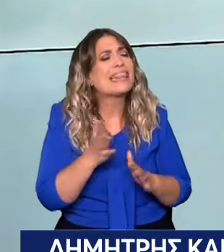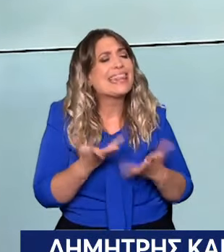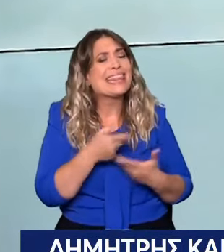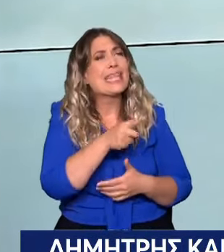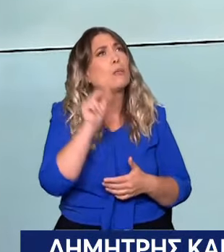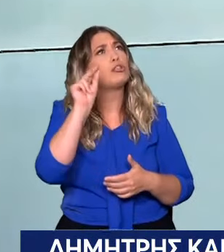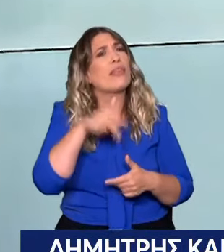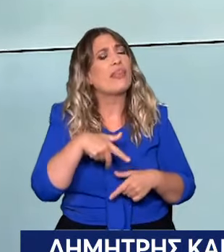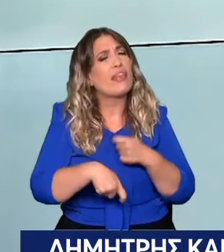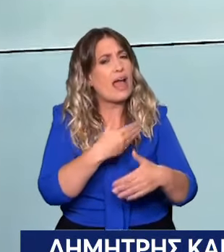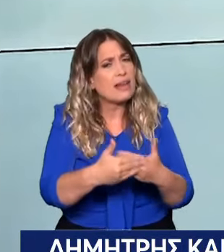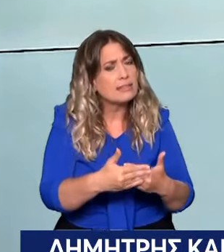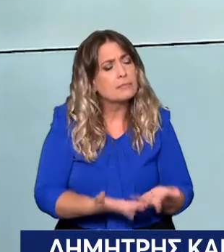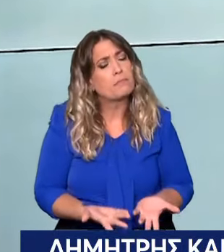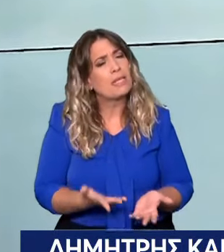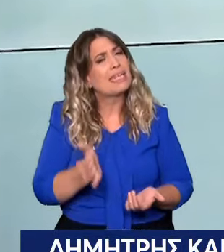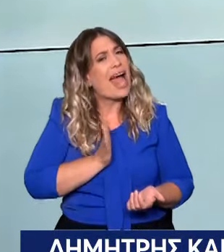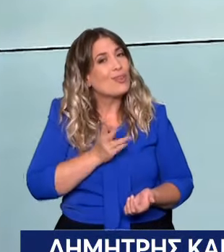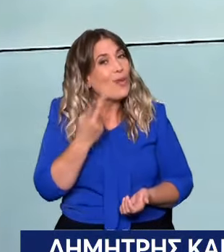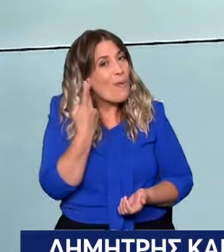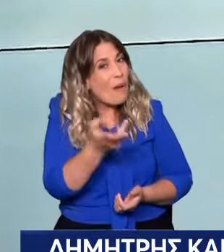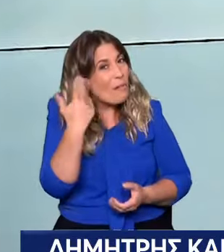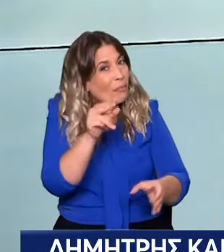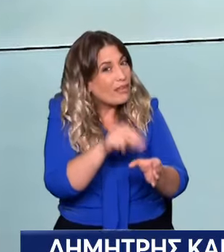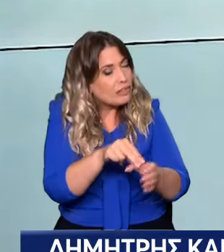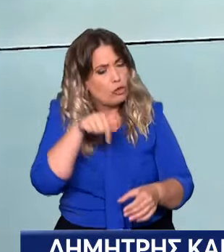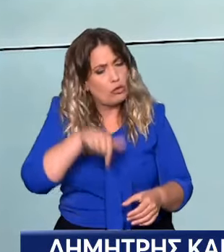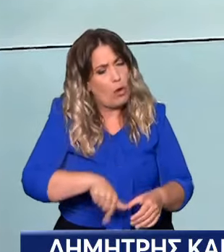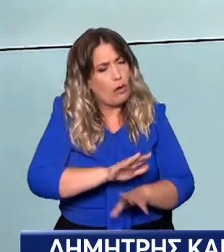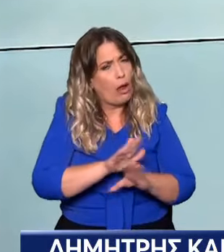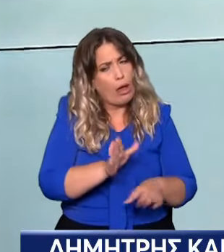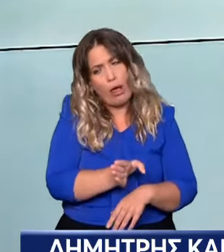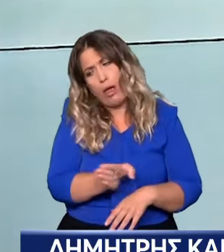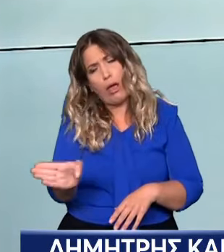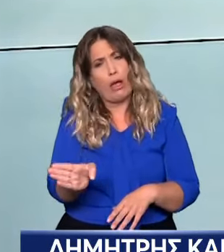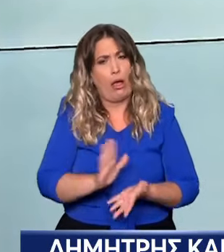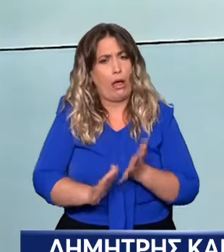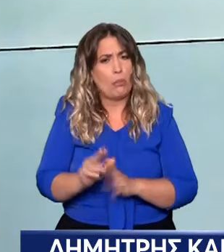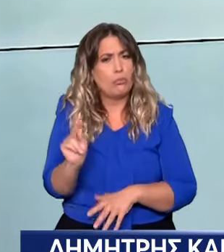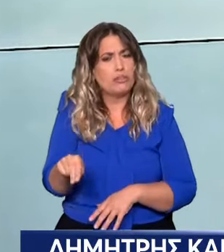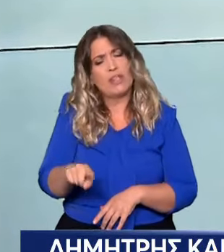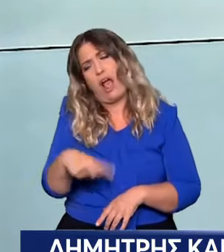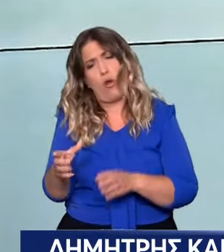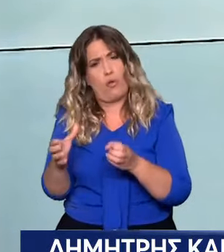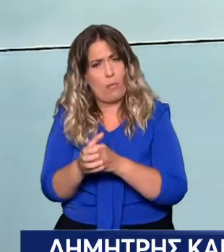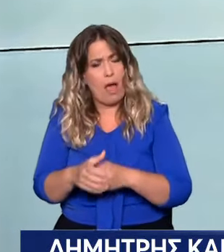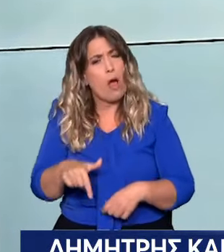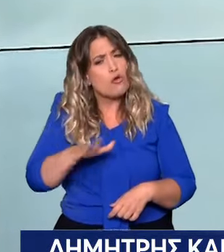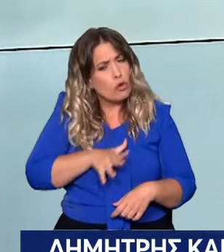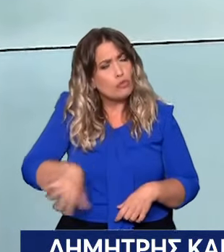και ένα μέρος ψηφοφόρων της Ν.Δ χωρισμένος στη μέση πήγε το μισό πιο δεξιά και το μισό πιο αριστερά.